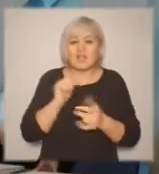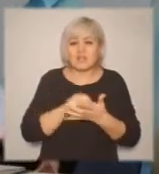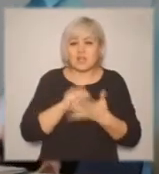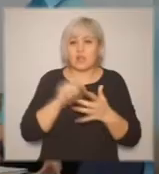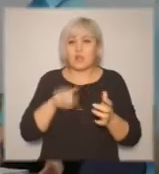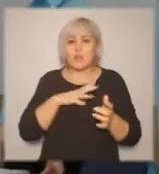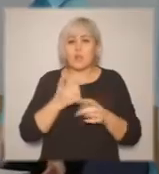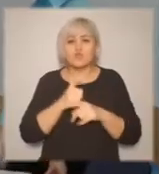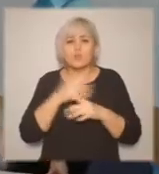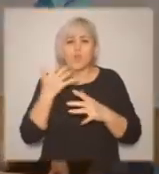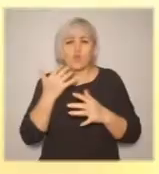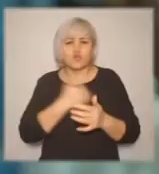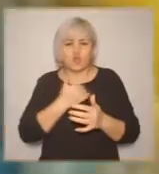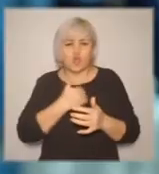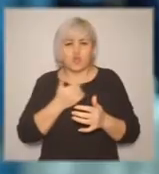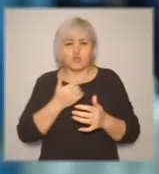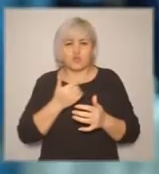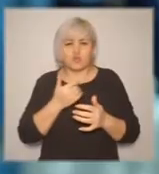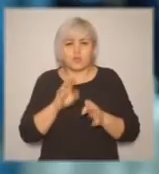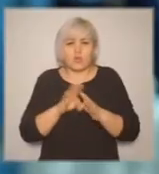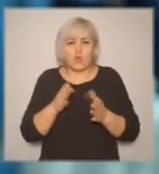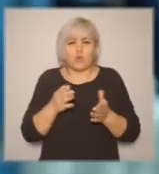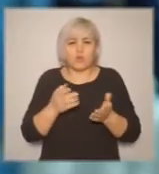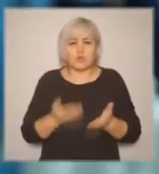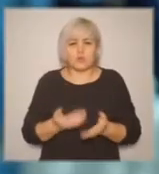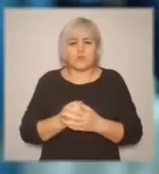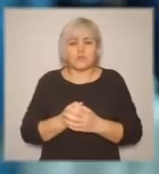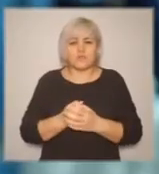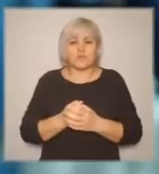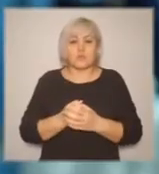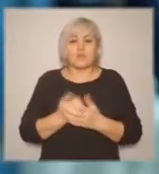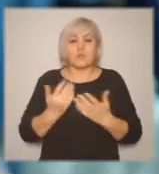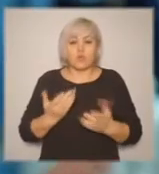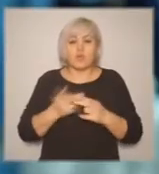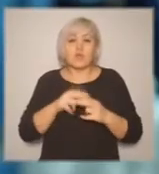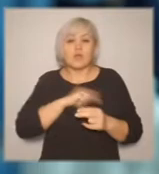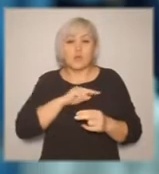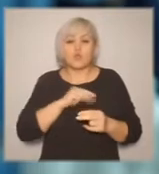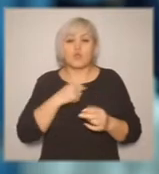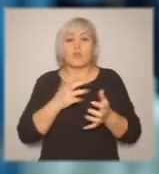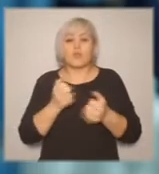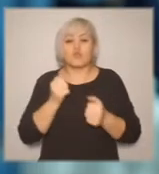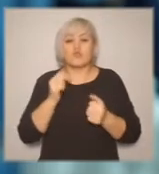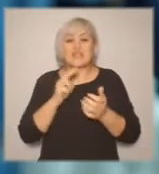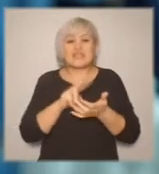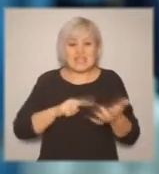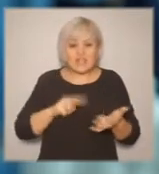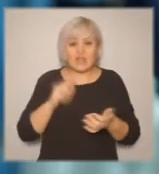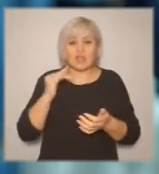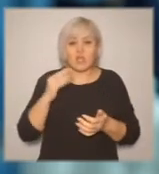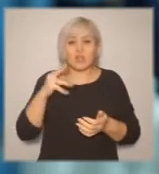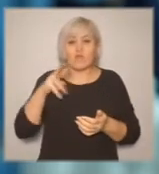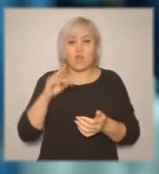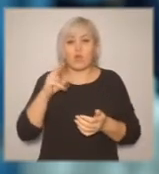желающих, но был такой приличный конкурс. Почти все отсеялись, потому что там проходили психологические тестирования. Просто не каждому